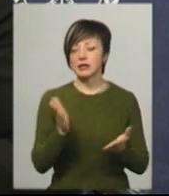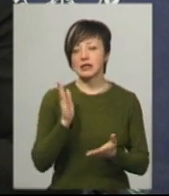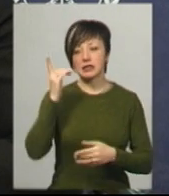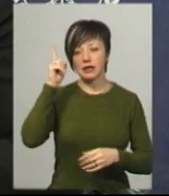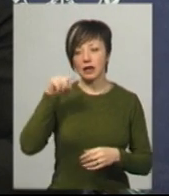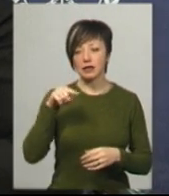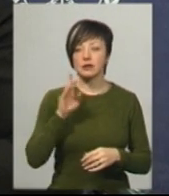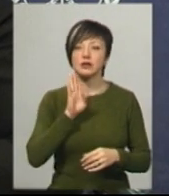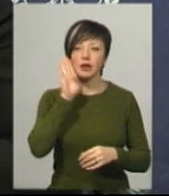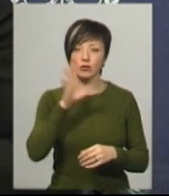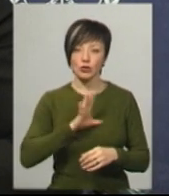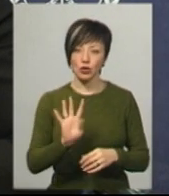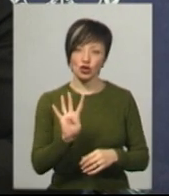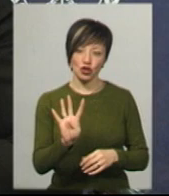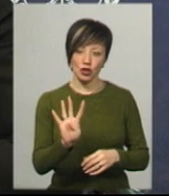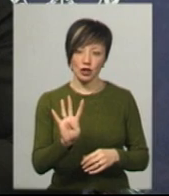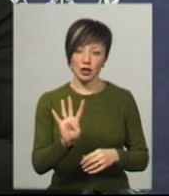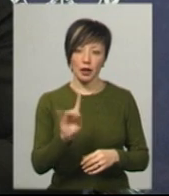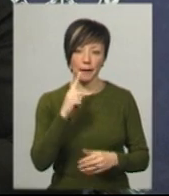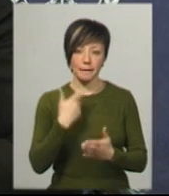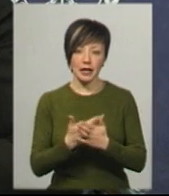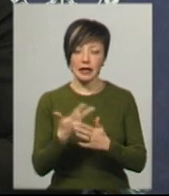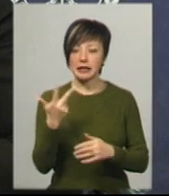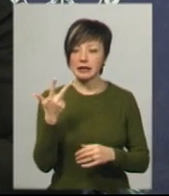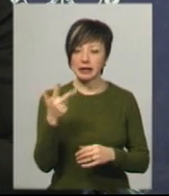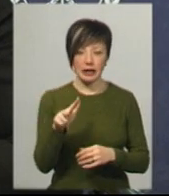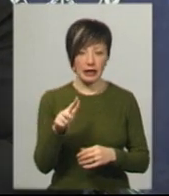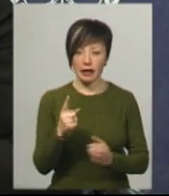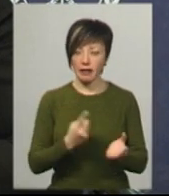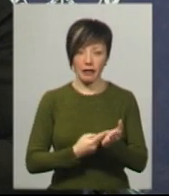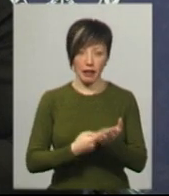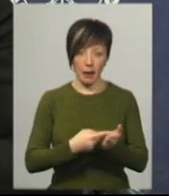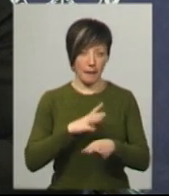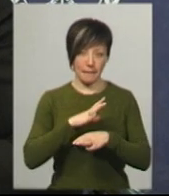ще зранку було чотири підозри, три з яких не підтвердилося.